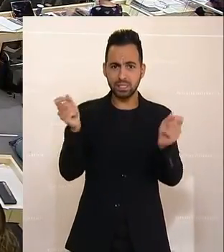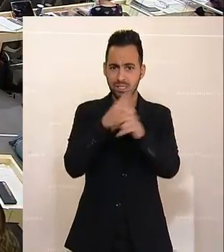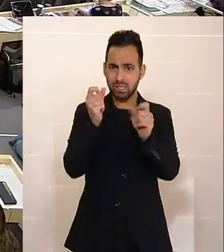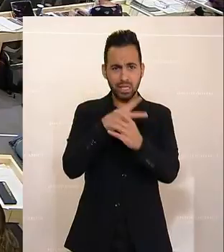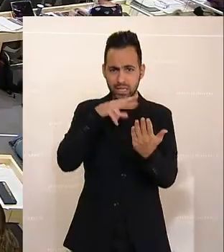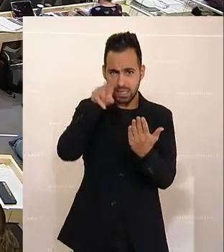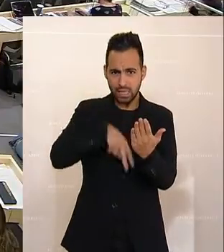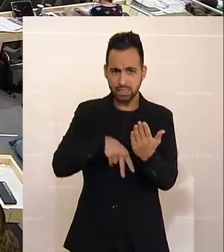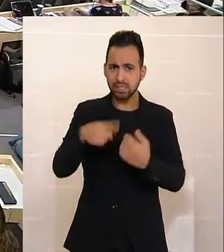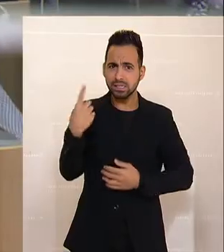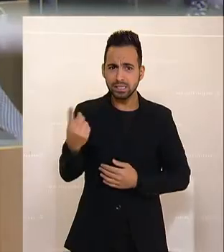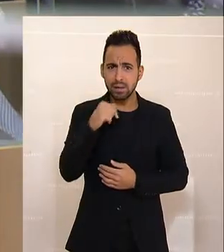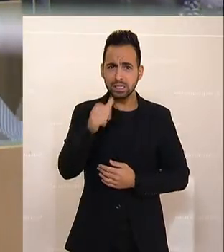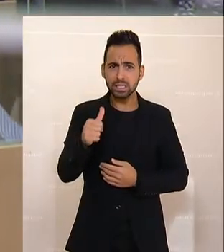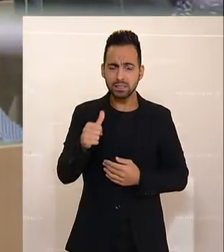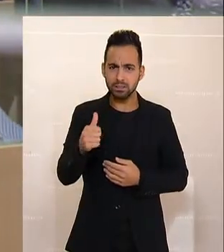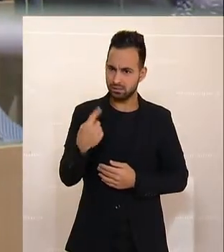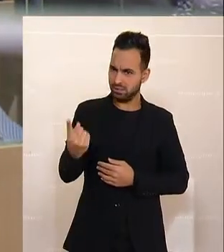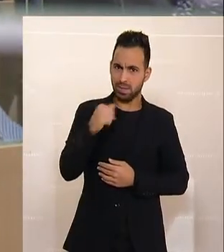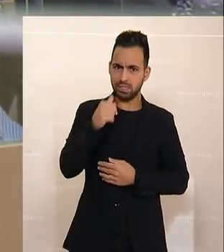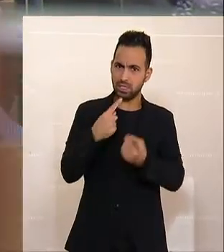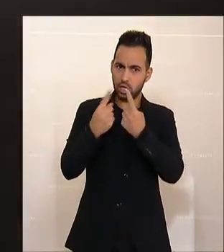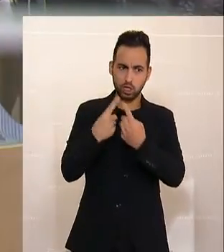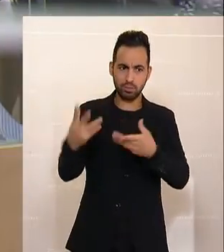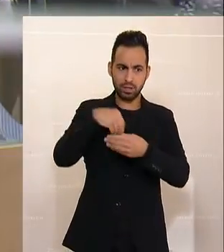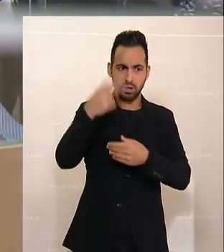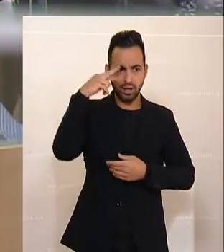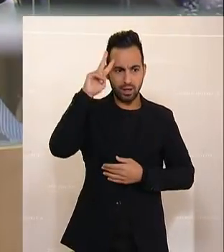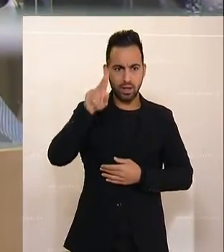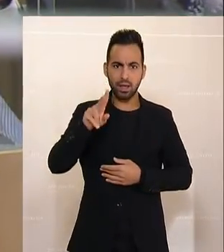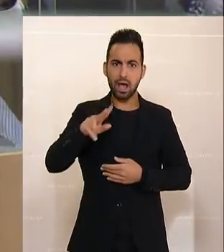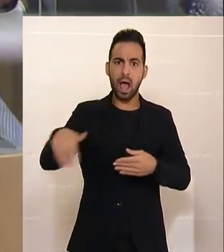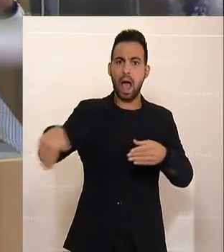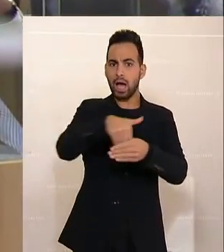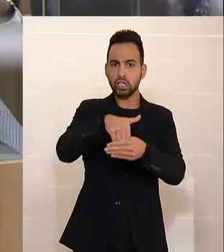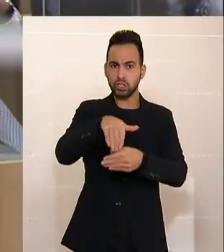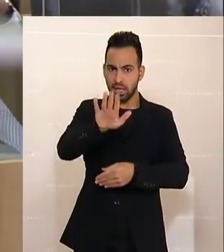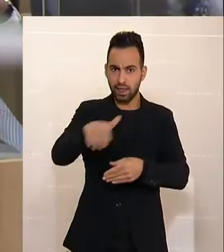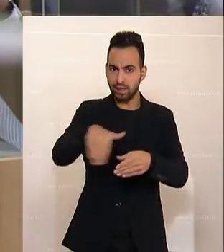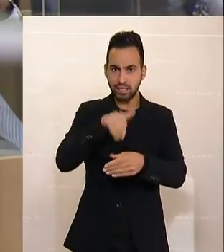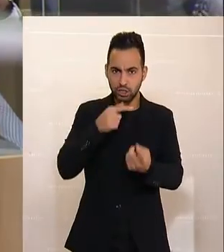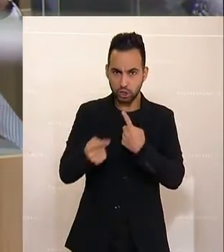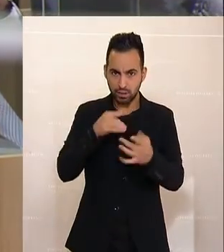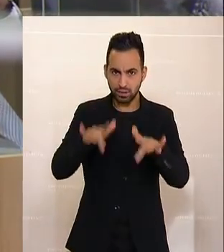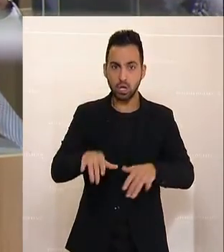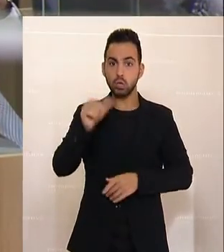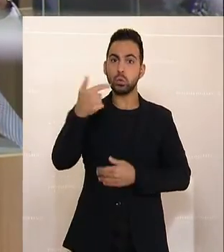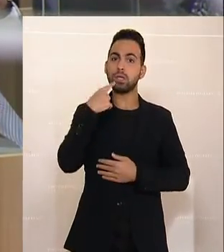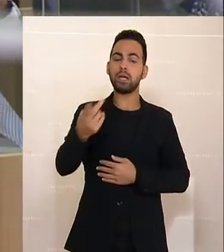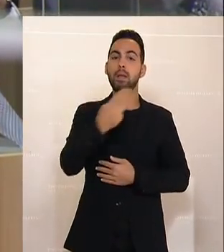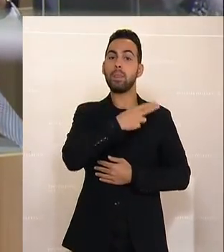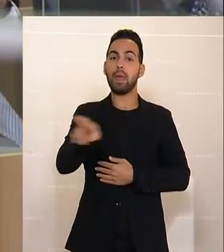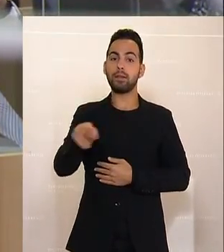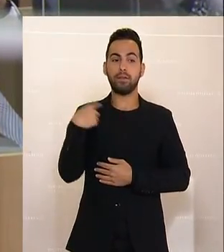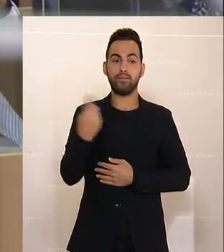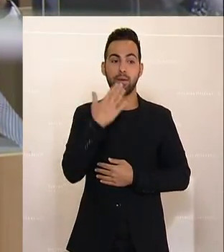Sind Sie nicht im Gespräch mit Ihren Angestellten? Das Erste war, nein, wir wollen das am